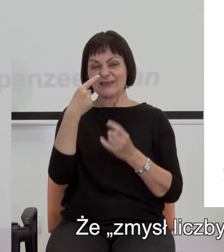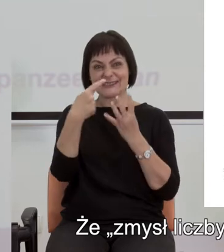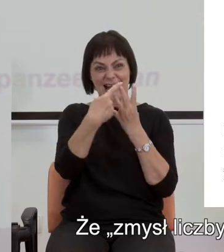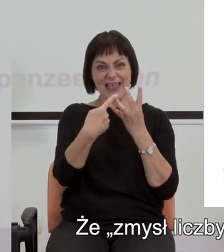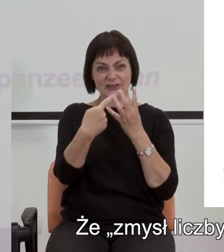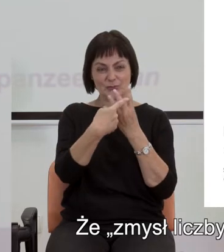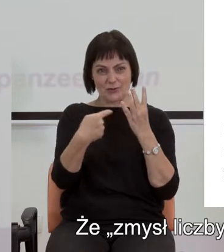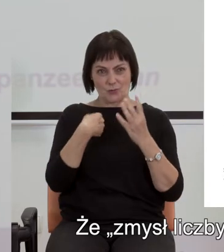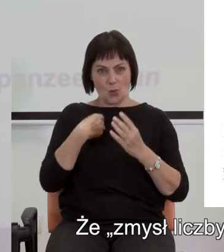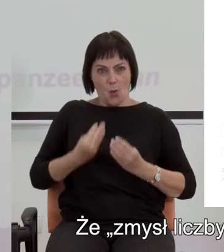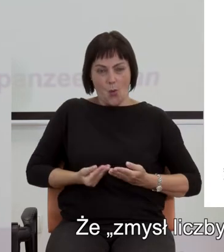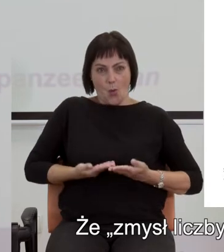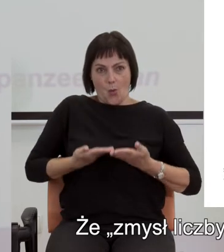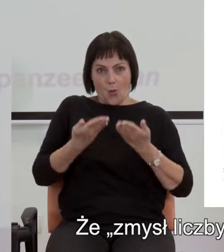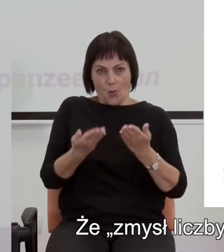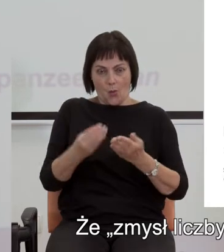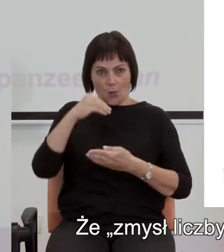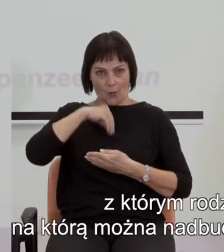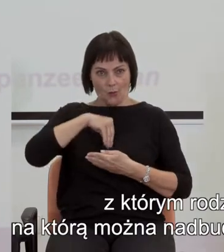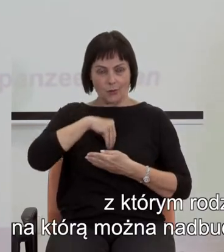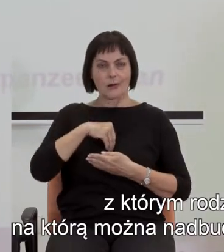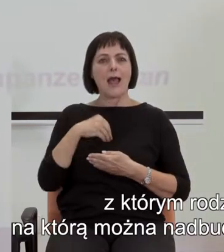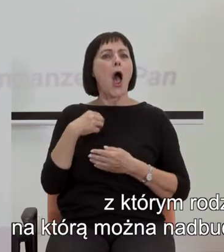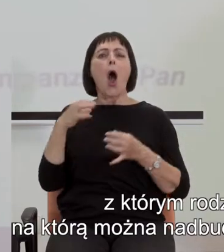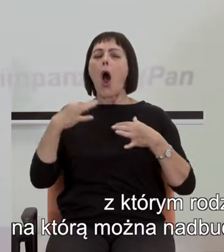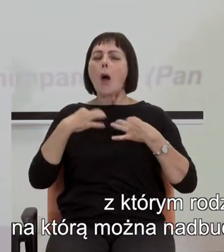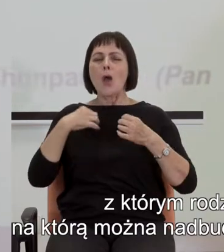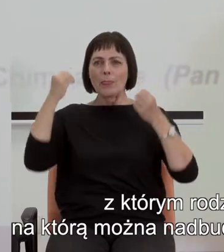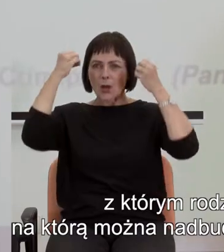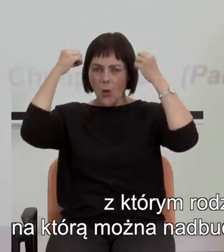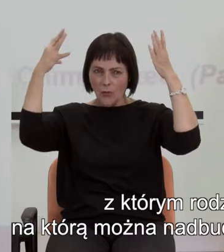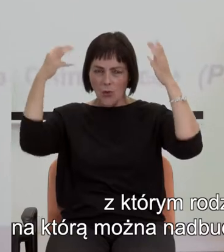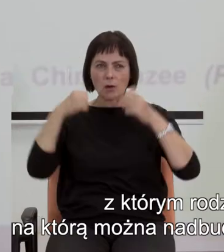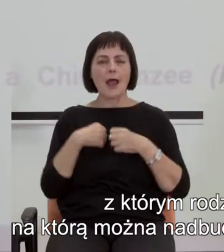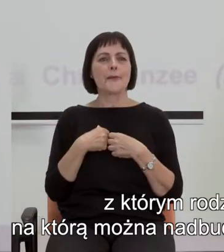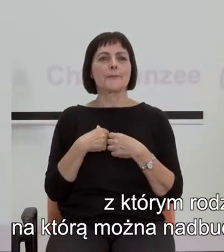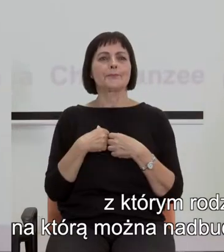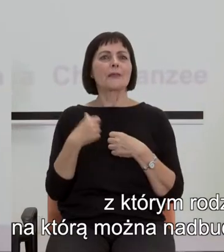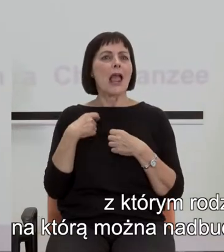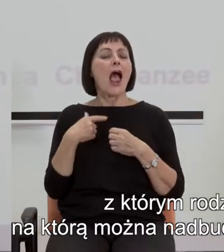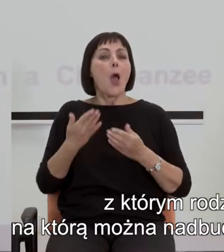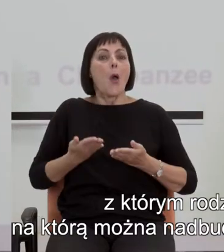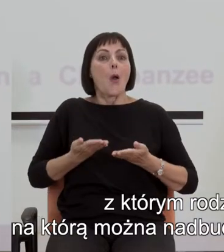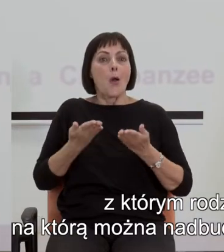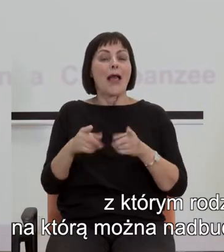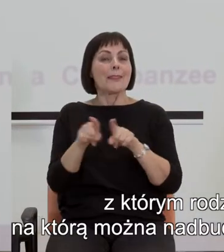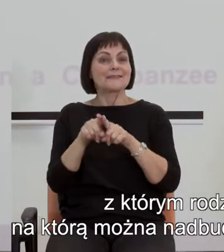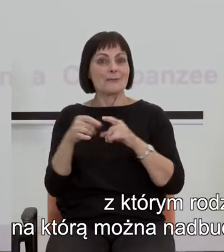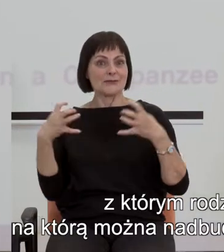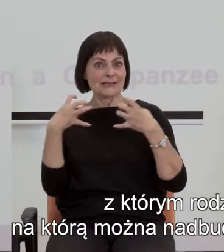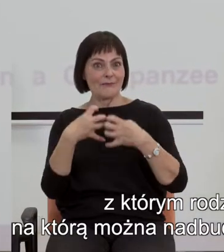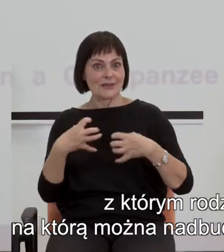z którym rodzimy się my, niezależnie od kultury, z którym rodzą się inne zwierzęta,